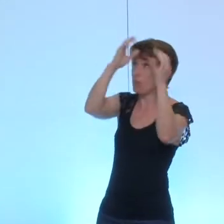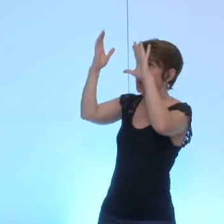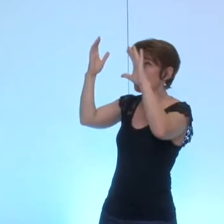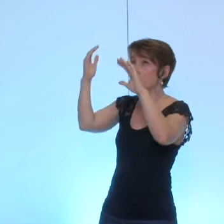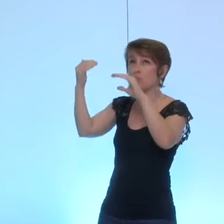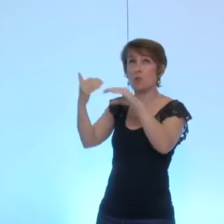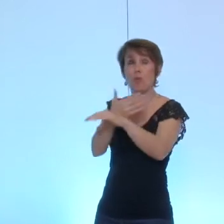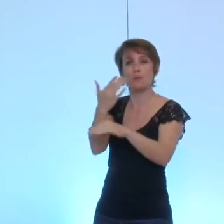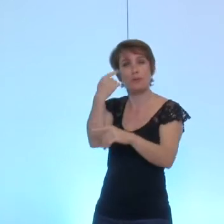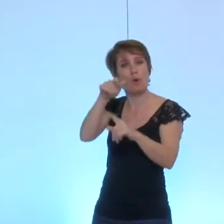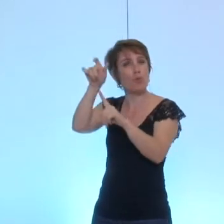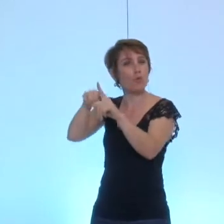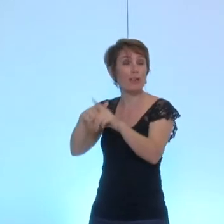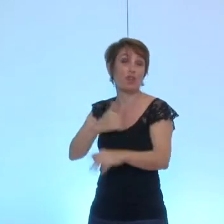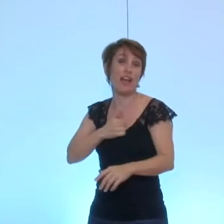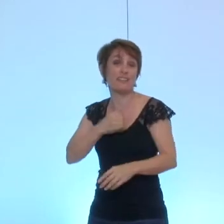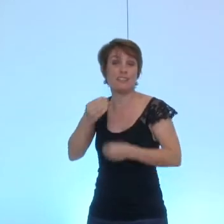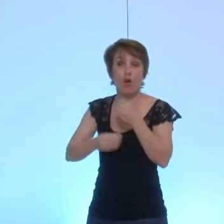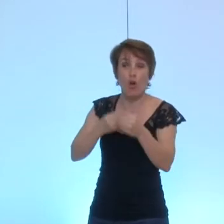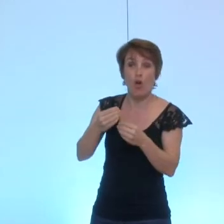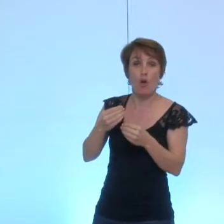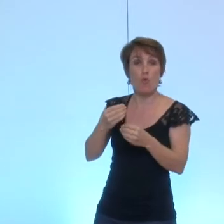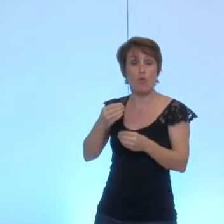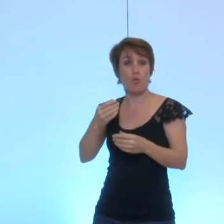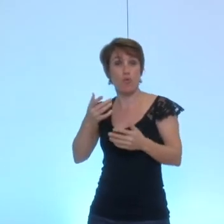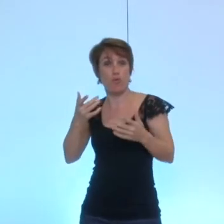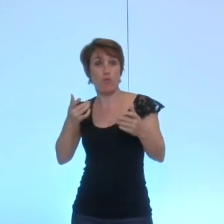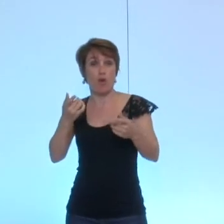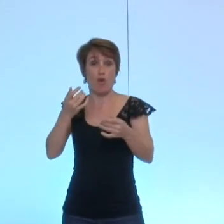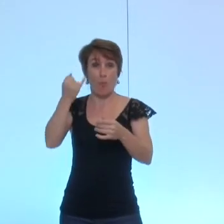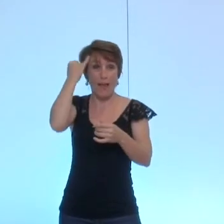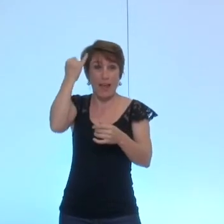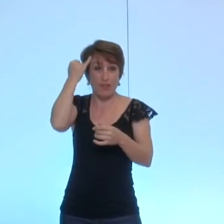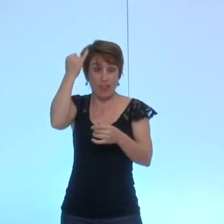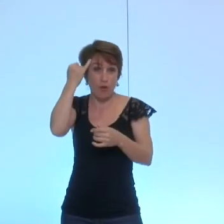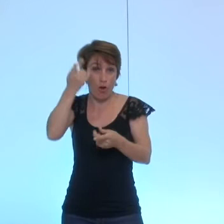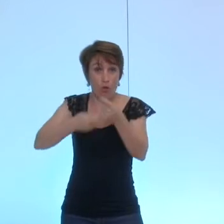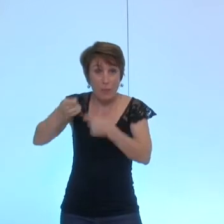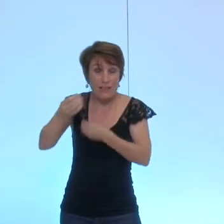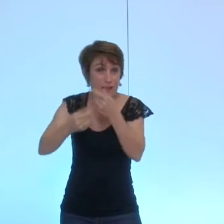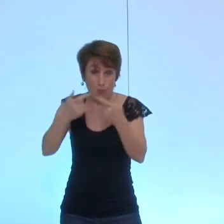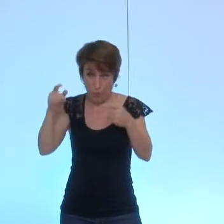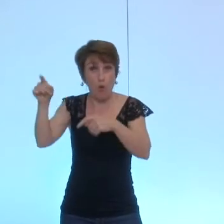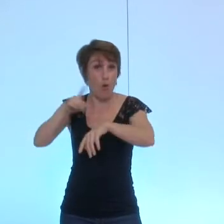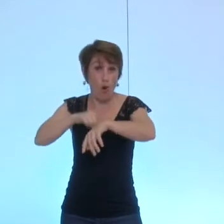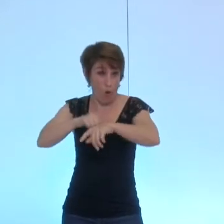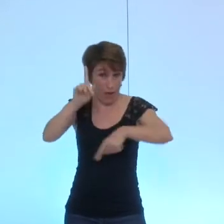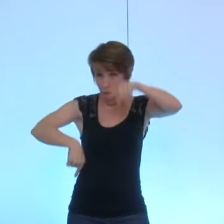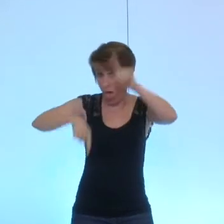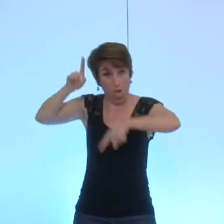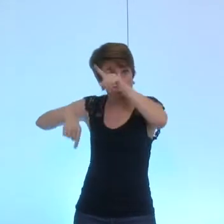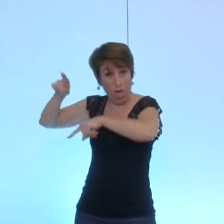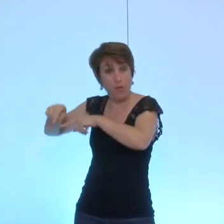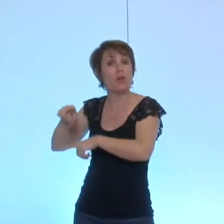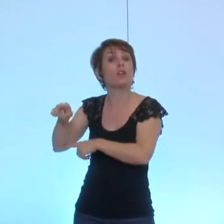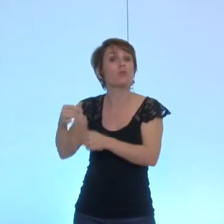arriver à un artisan un commerçant un ingénieur commercial qui a des horaires non seulement atypiques mais particulièrement imprévisibles vous pensez qu